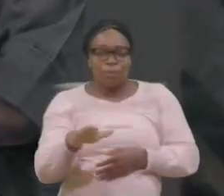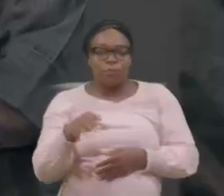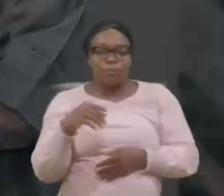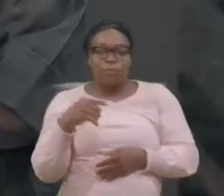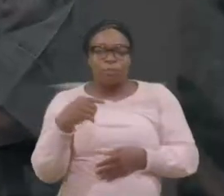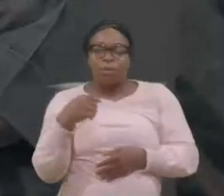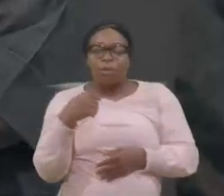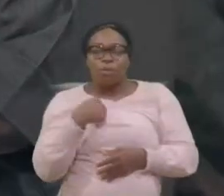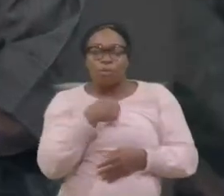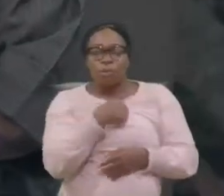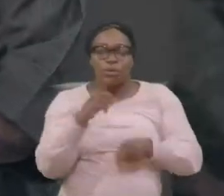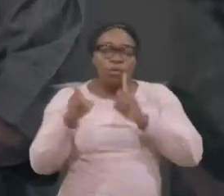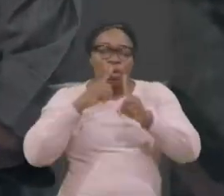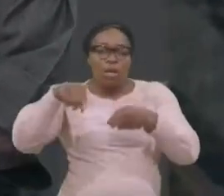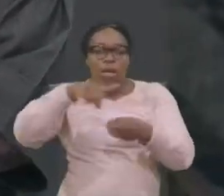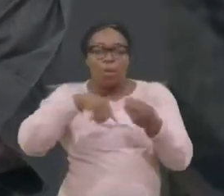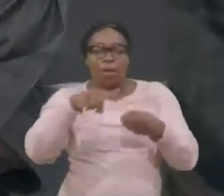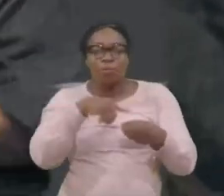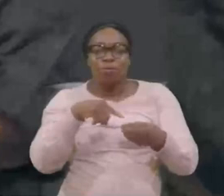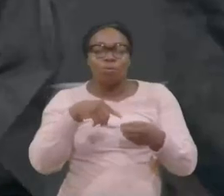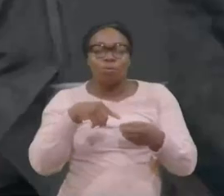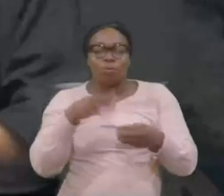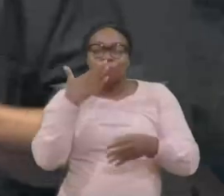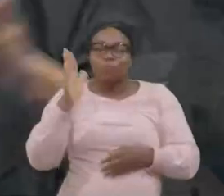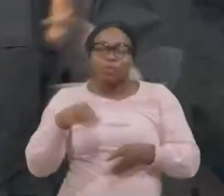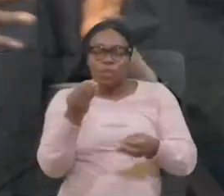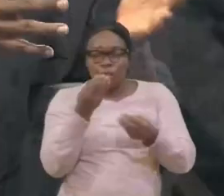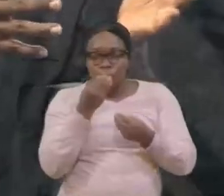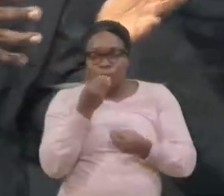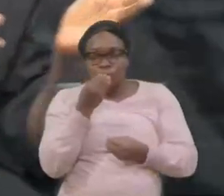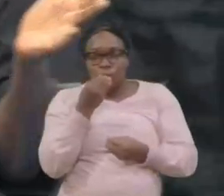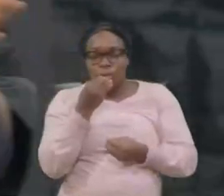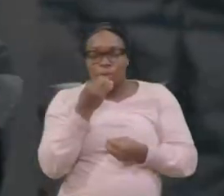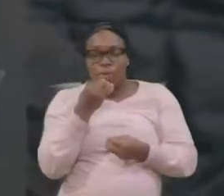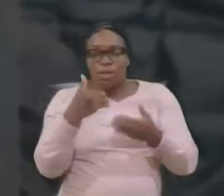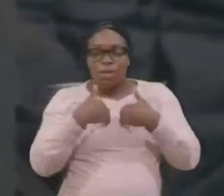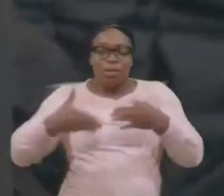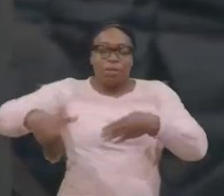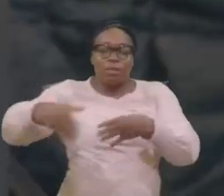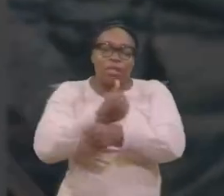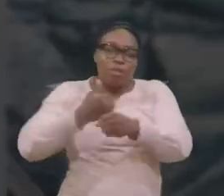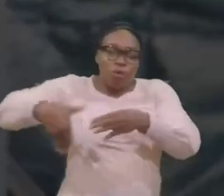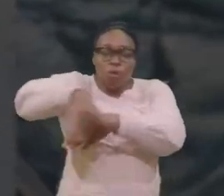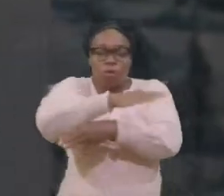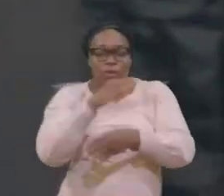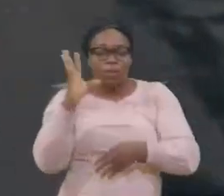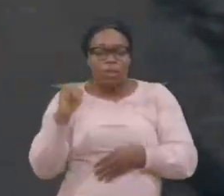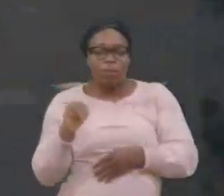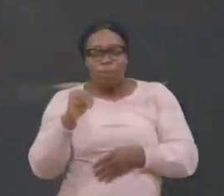La malnutrition, Avait affecté sa vie, Parce qu'il n'avait rien de bon à manger,